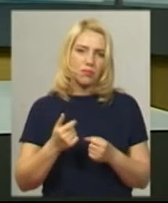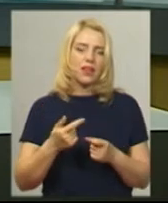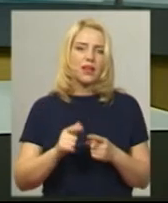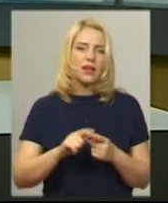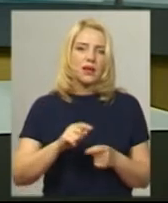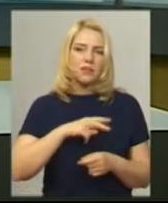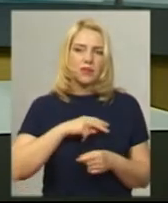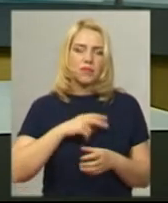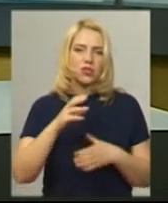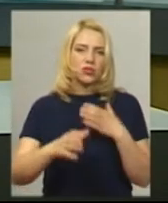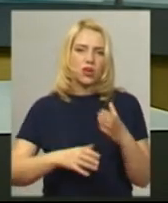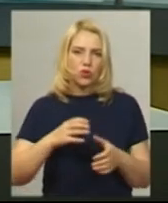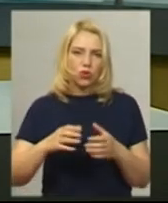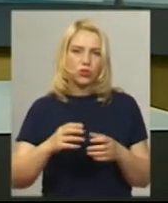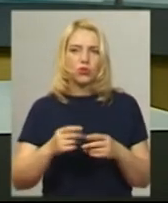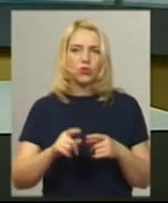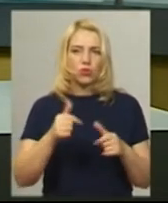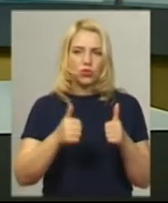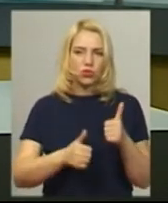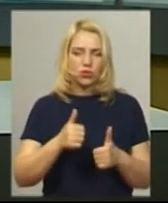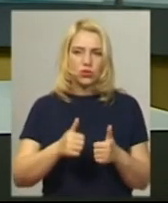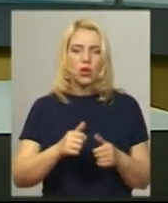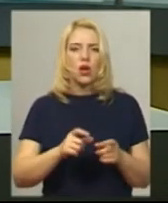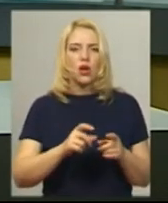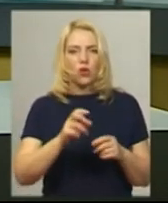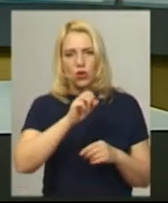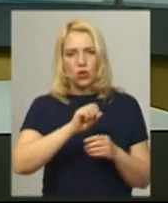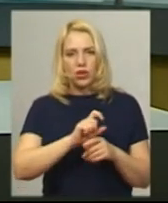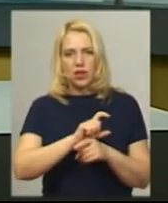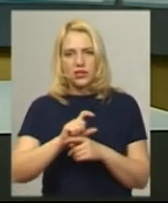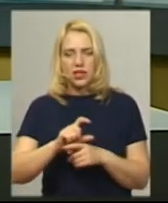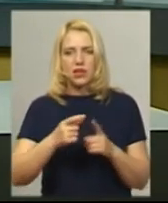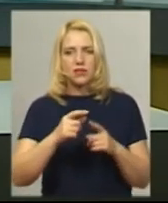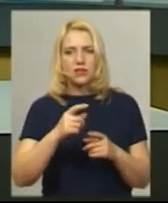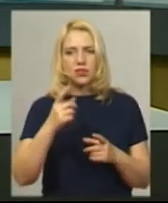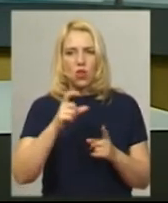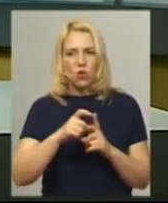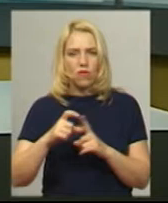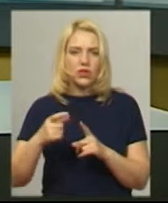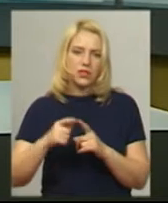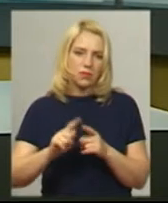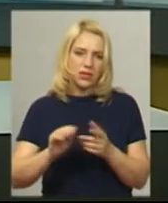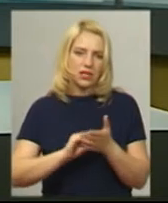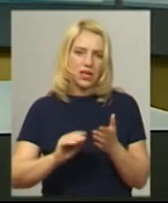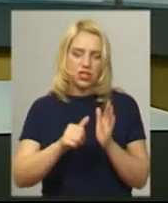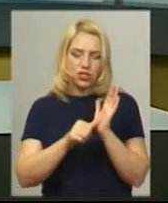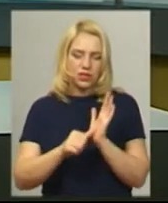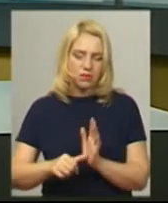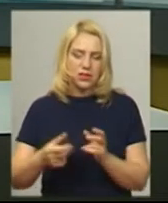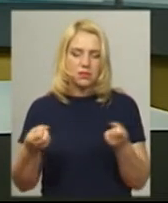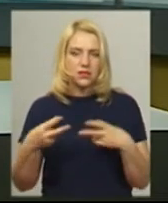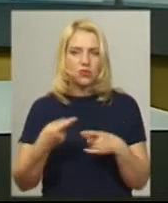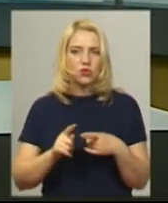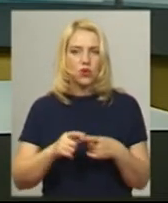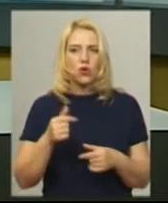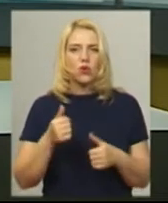конкурсу «Коронація слова». За її словами, переможний твір Оля писала 6 місяців спеціально до конкурсу. Як проводить дозвілля